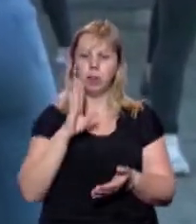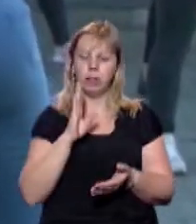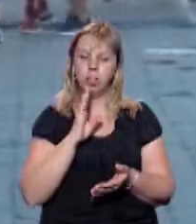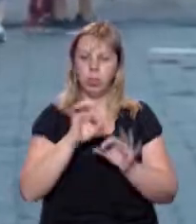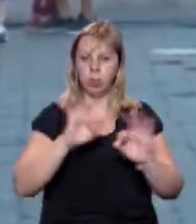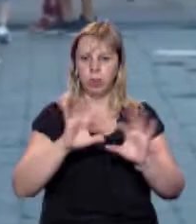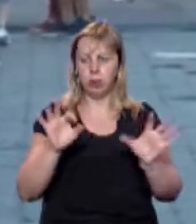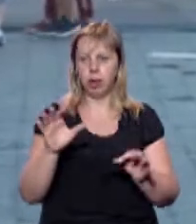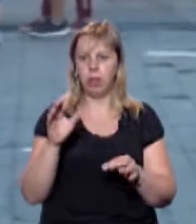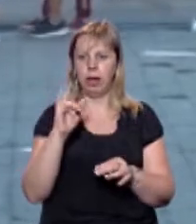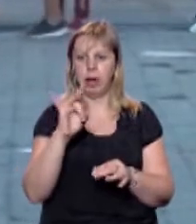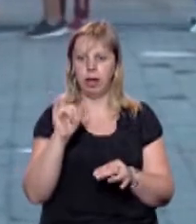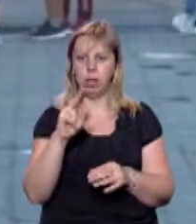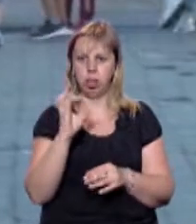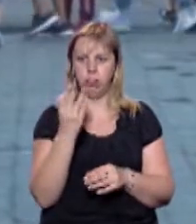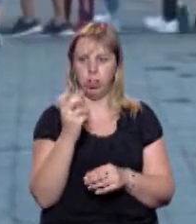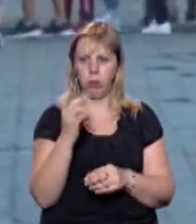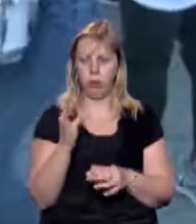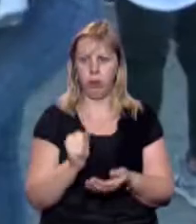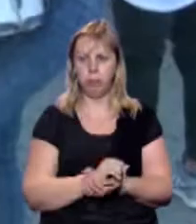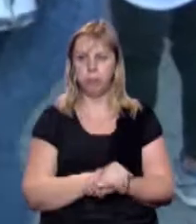співорганізаторка заходу Ірина Шевцова.